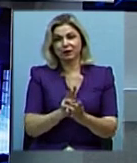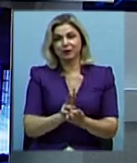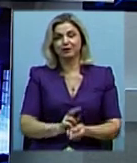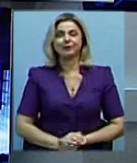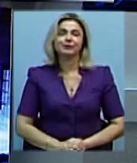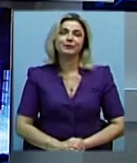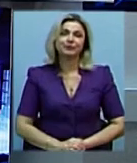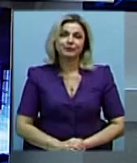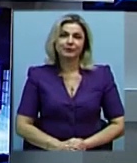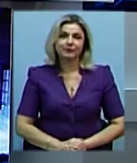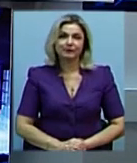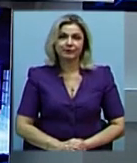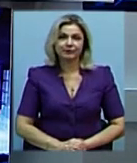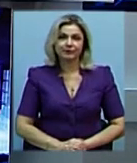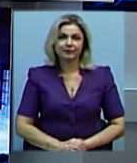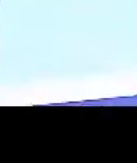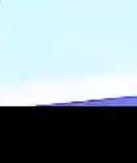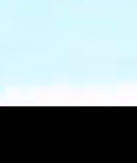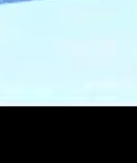зустрічі та бажаю гарного завершення дня.